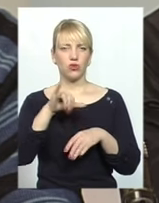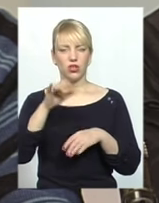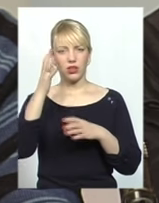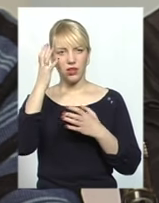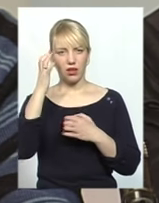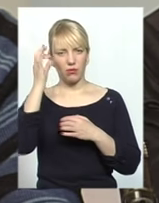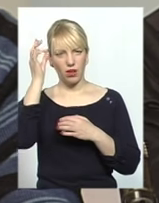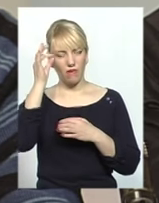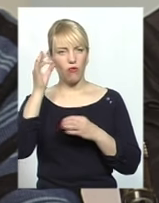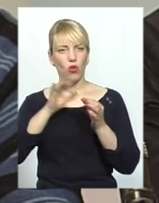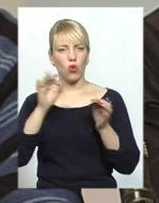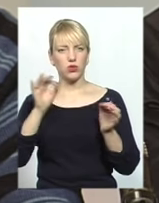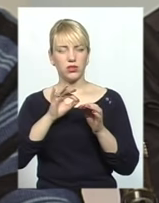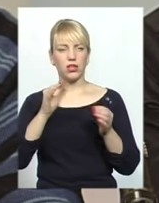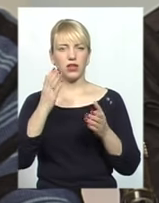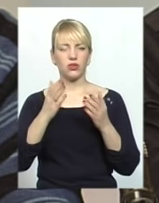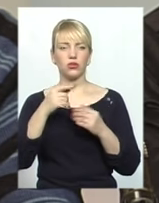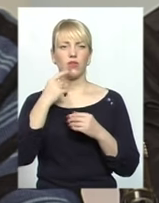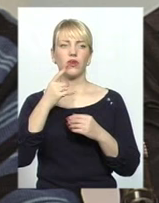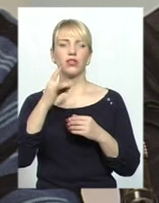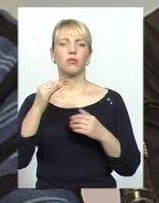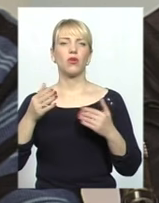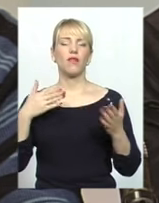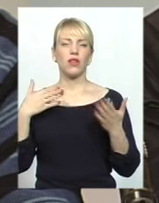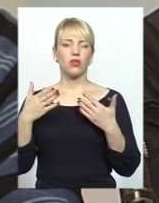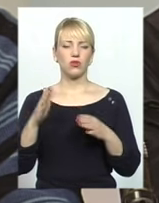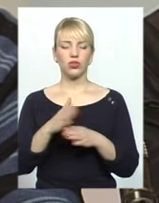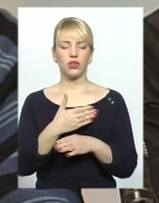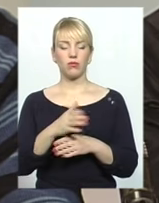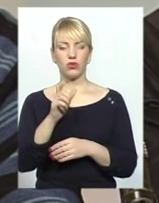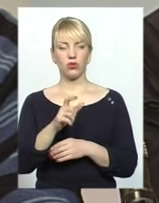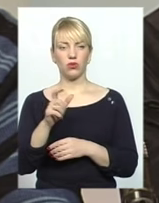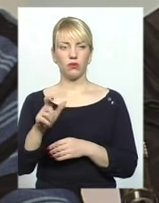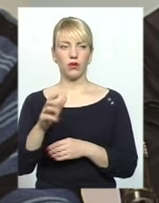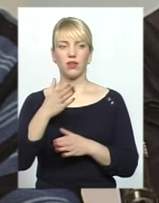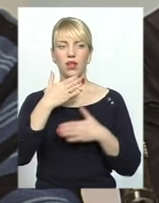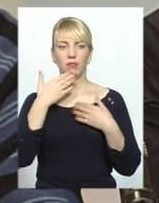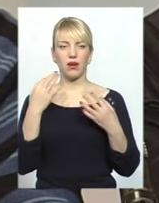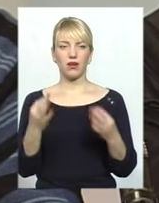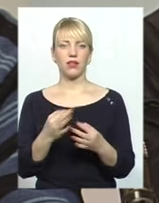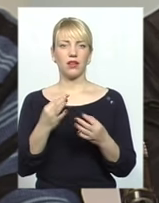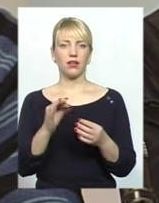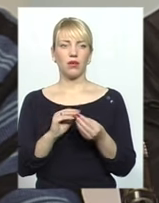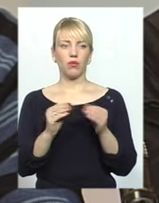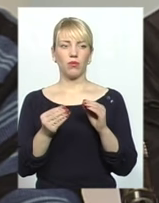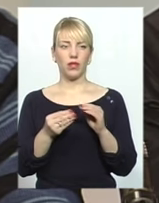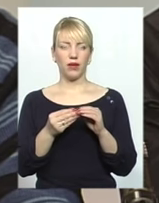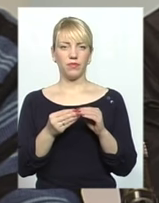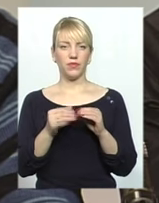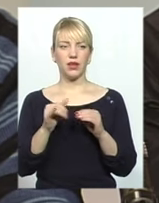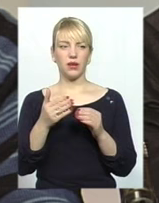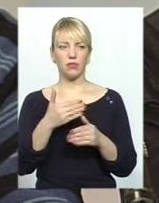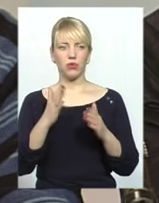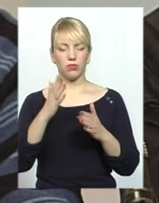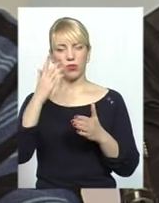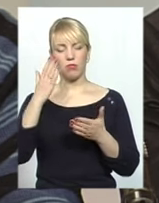якщо це брати відношення між людьми, то немає ніяких проблем, і будемо